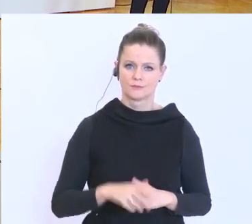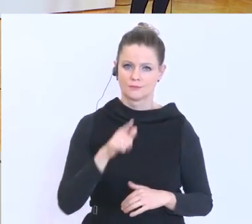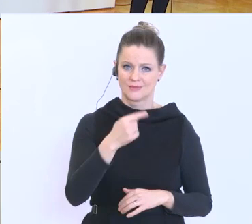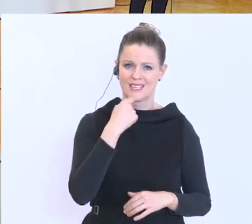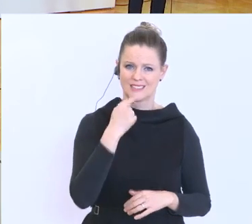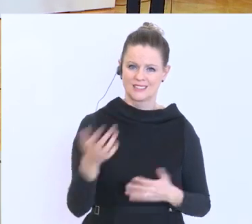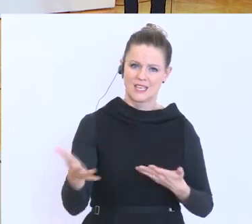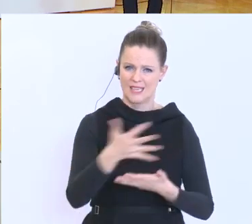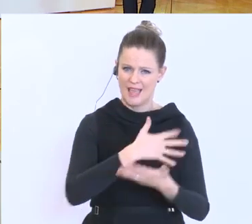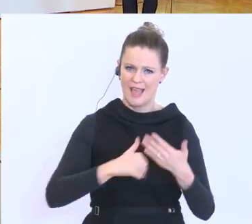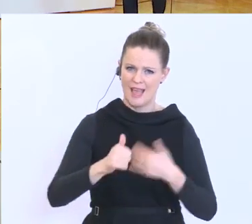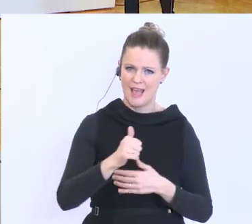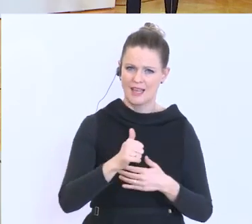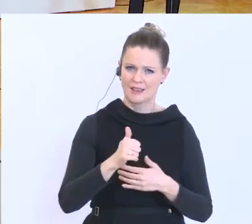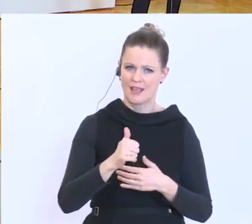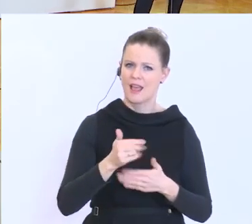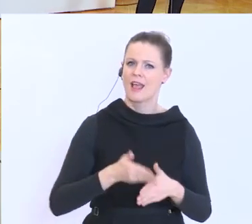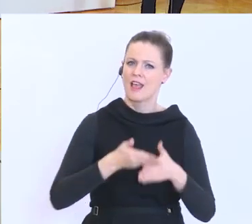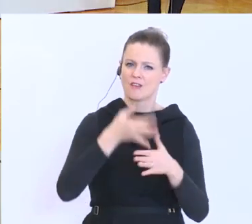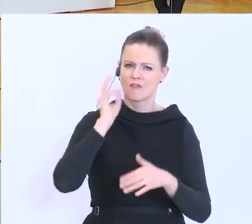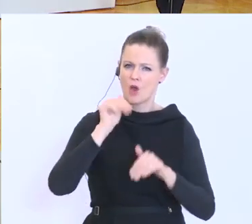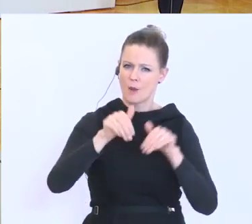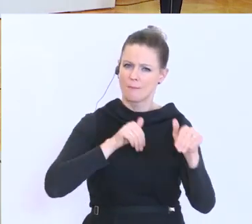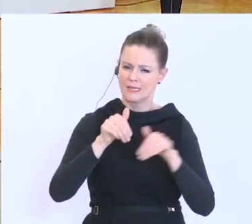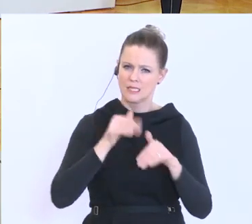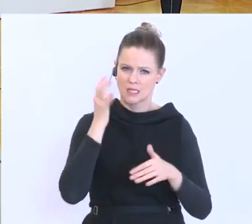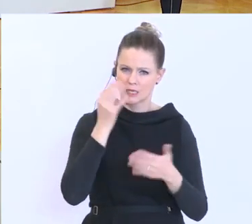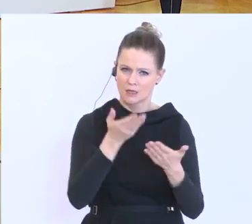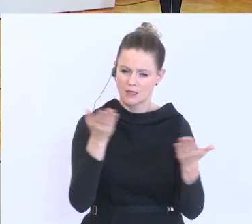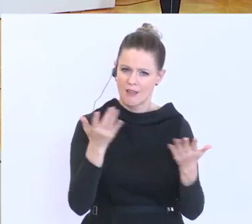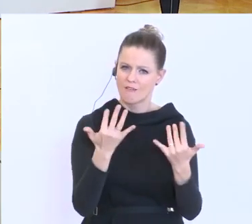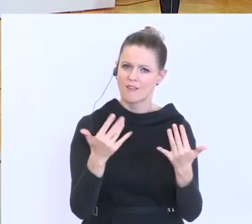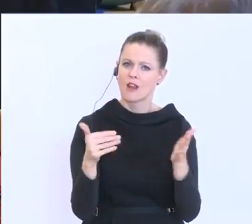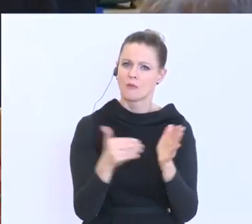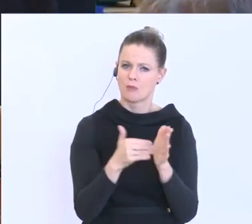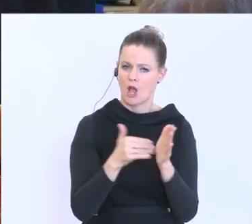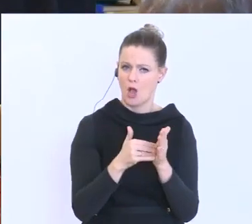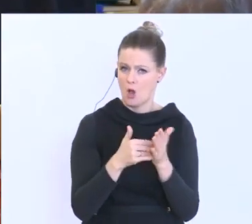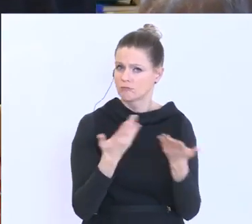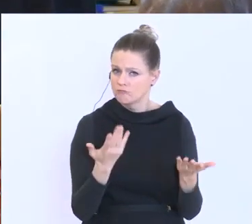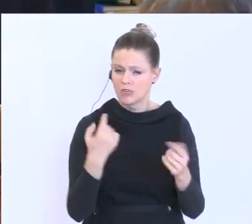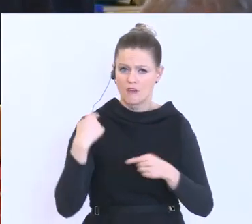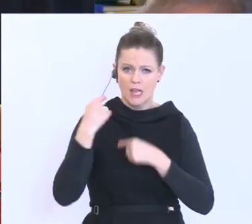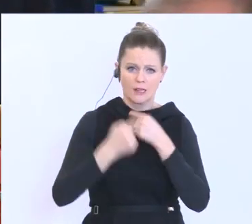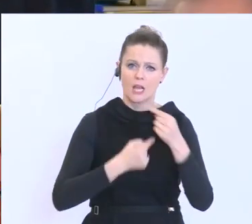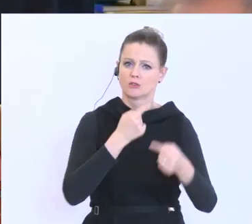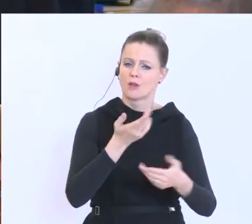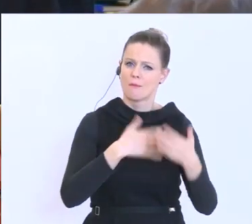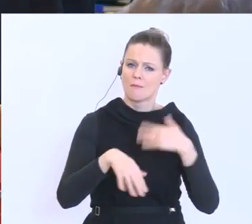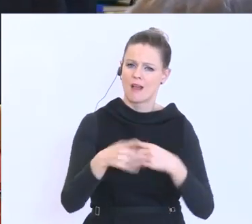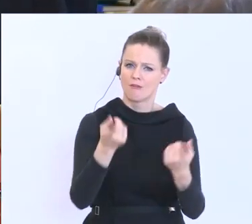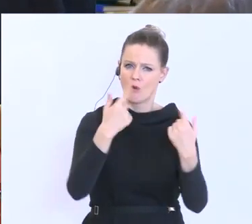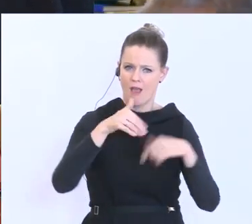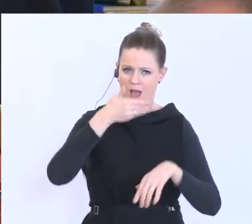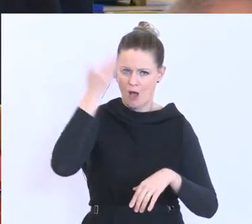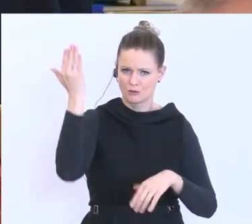die Erntehelfer angesprochen, Frau Ministerin. Wie viele braucht man da? Sie sind ja doch traditionell, meistens kommen die aus